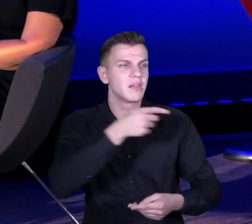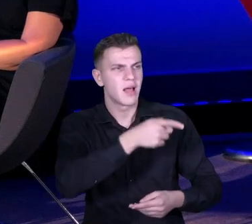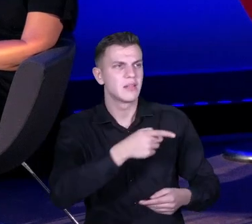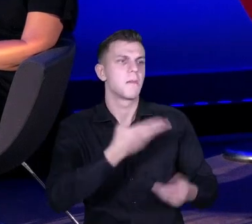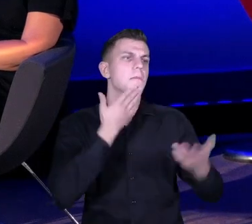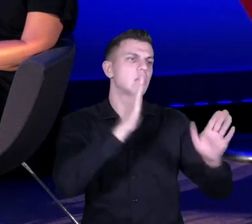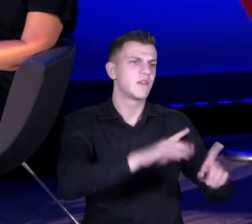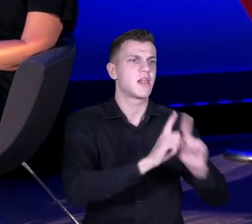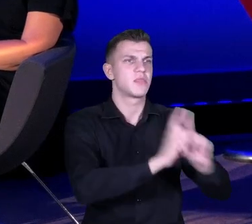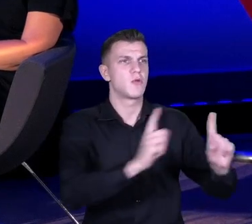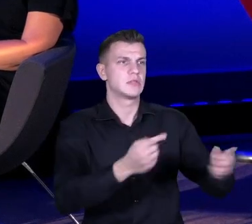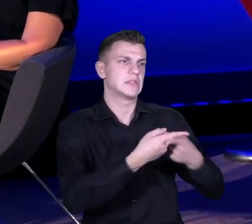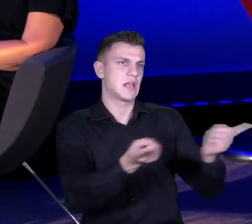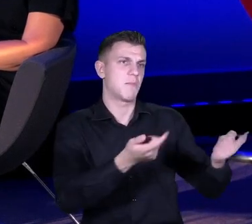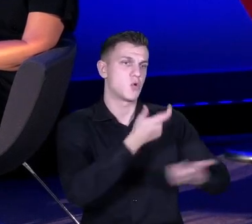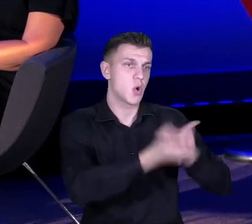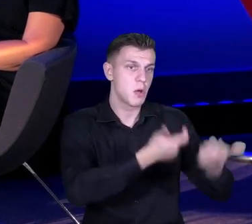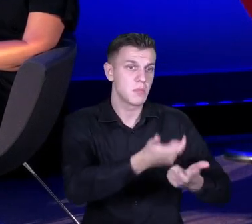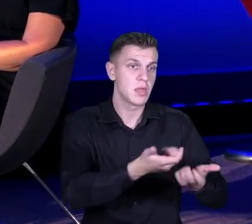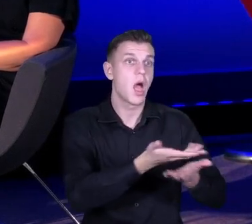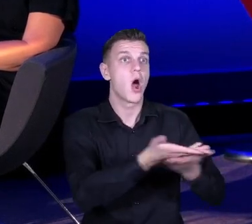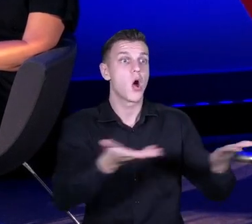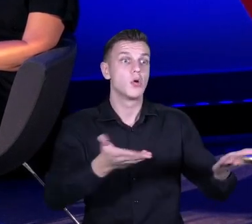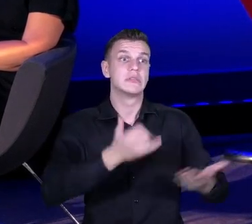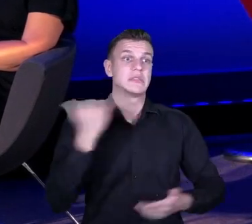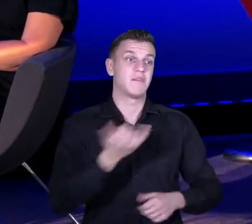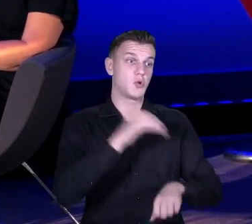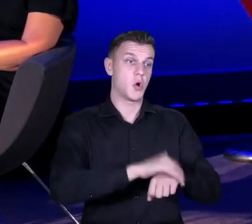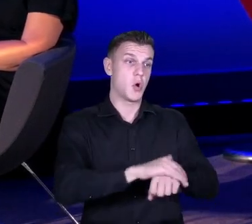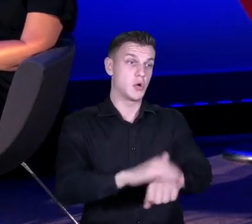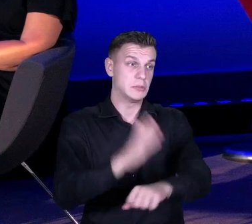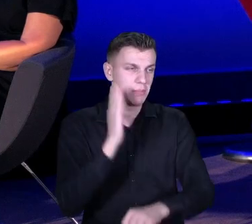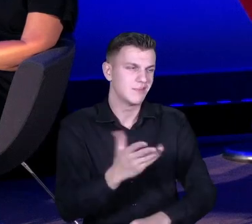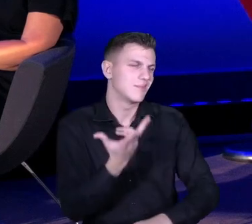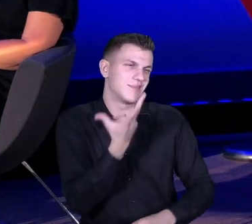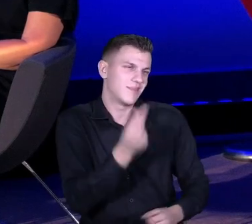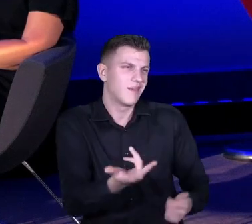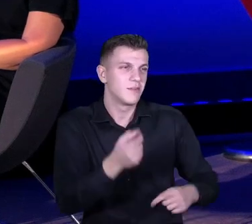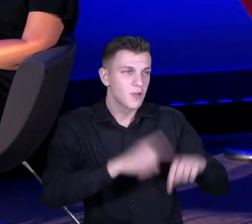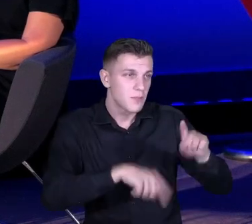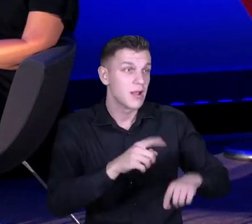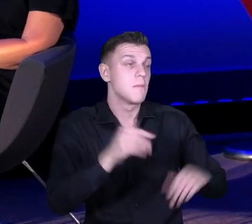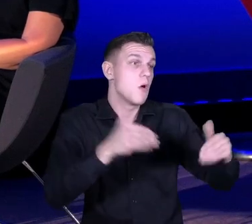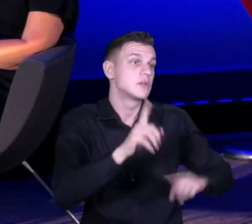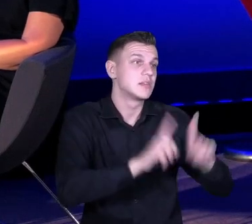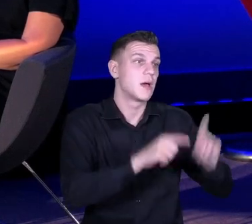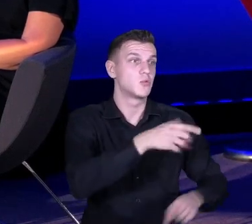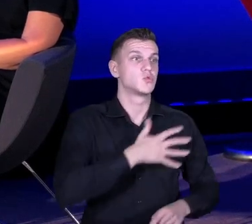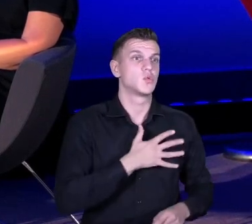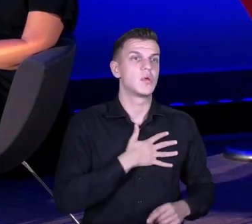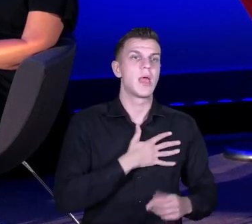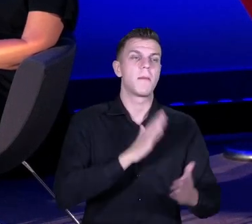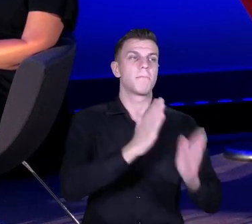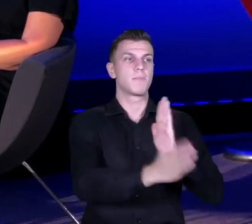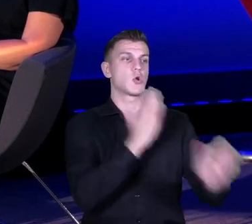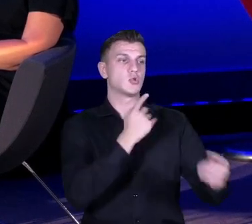pozwoliłeś nauczycielom myśleć i oni nie na wszystko muszą się godzić. To, że może nie mają jeszcze odwagi powiedzieć ci wprost, że im się coś